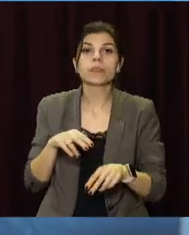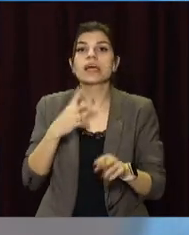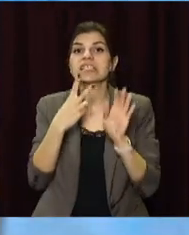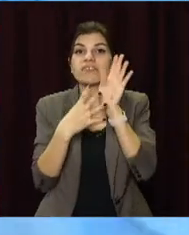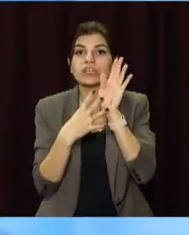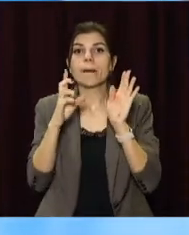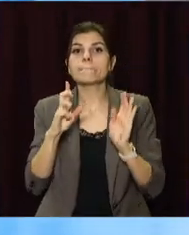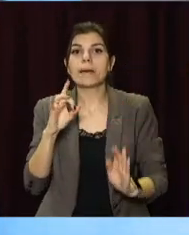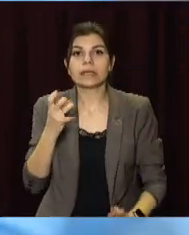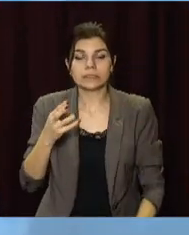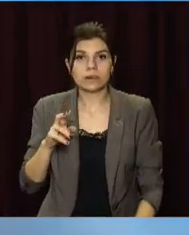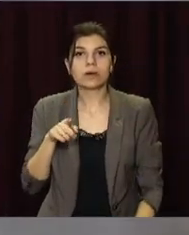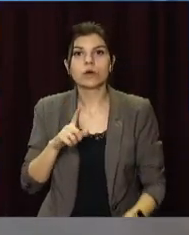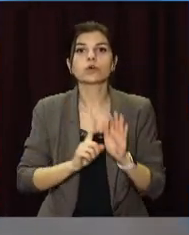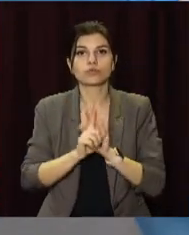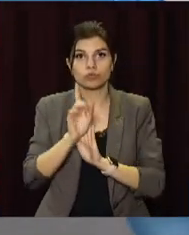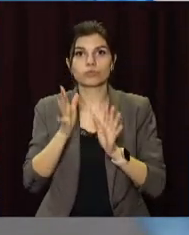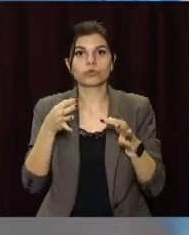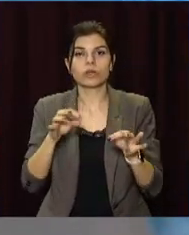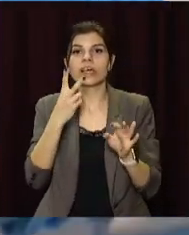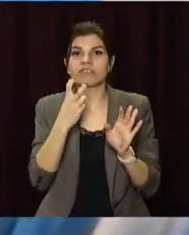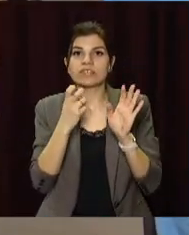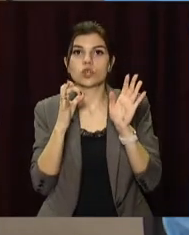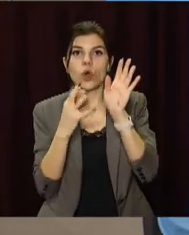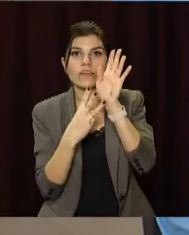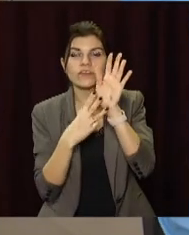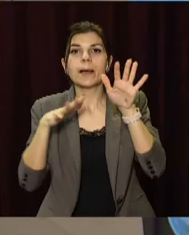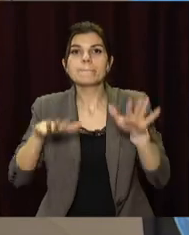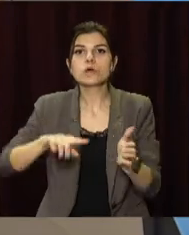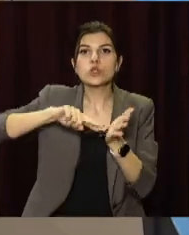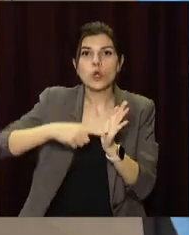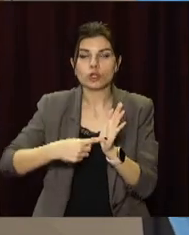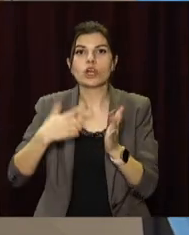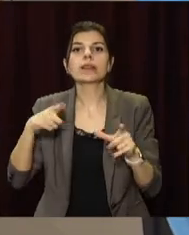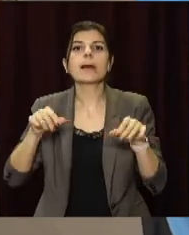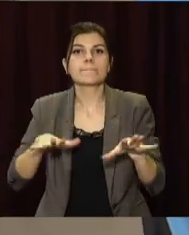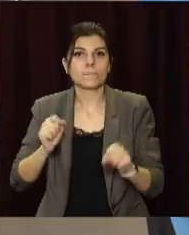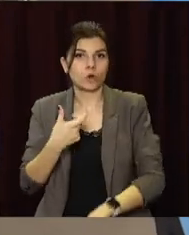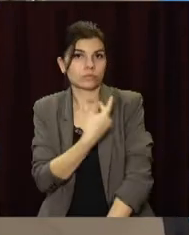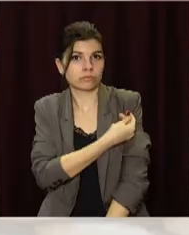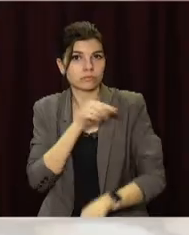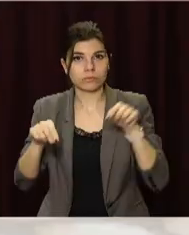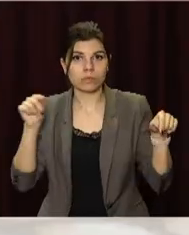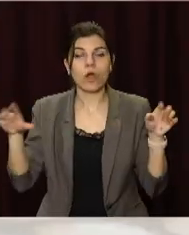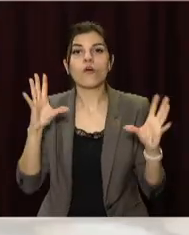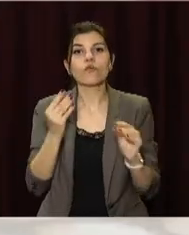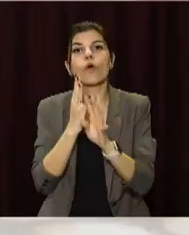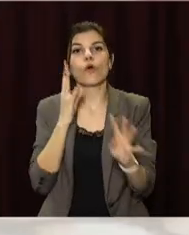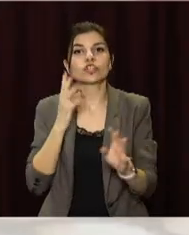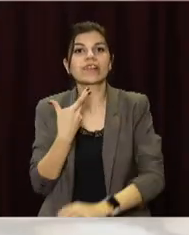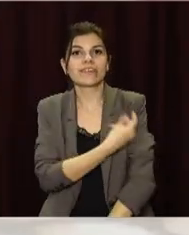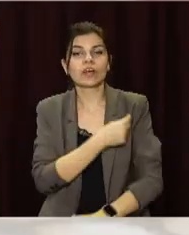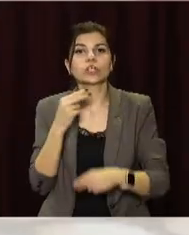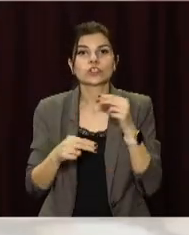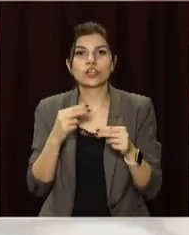березня у регіоні стануть доступними усі 208 амбулаторних кабінетів щеплення. Загалом у чергу на вакцинацію